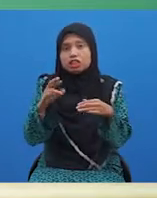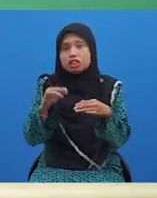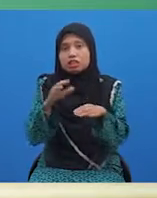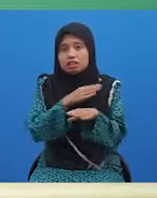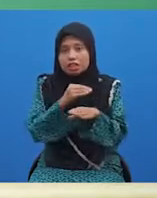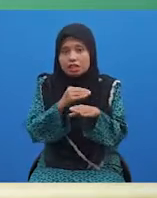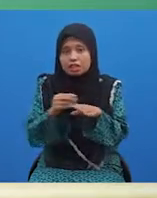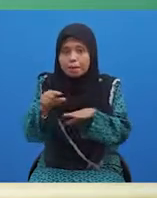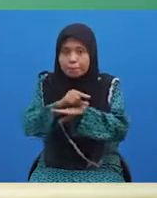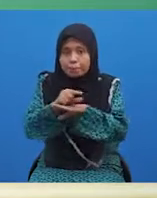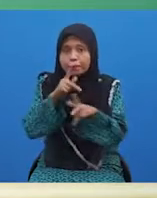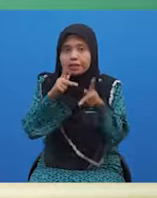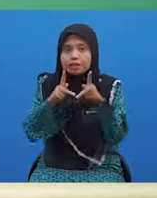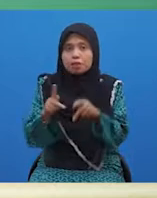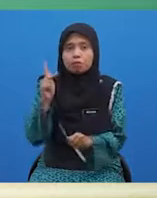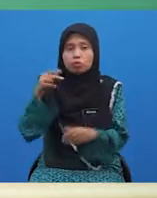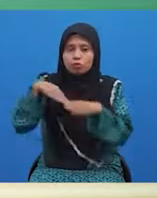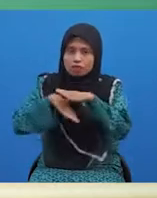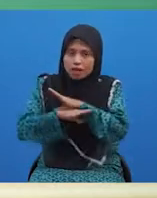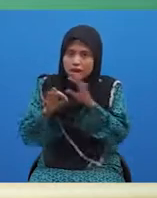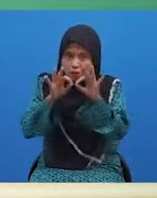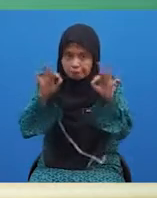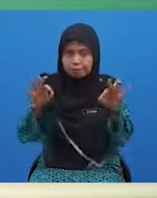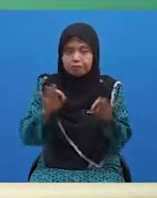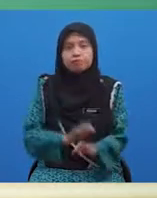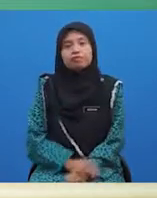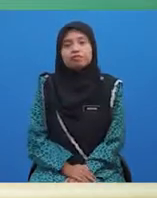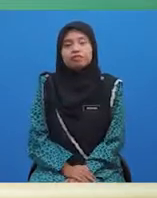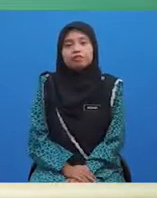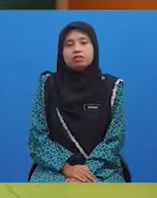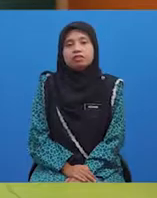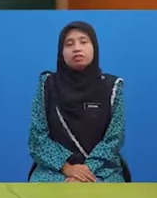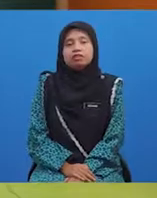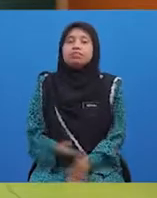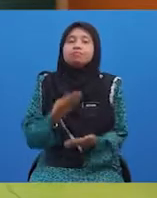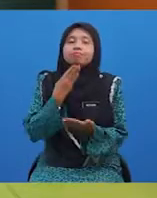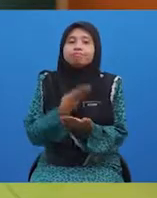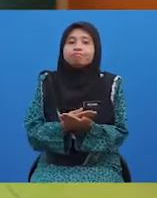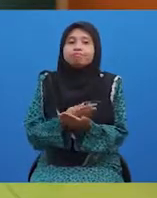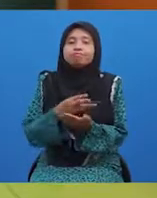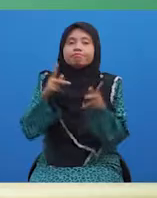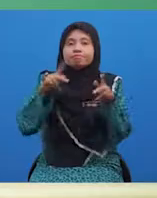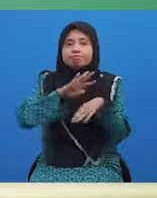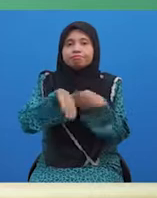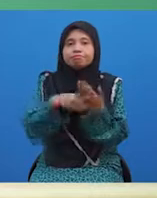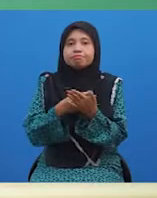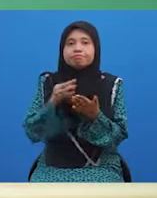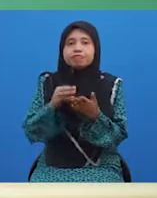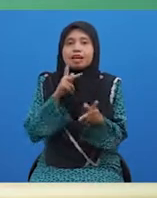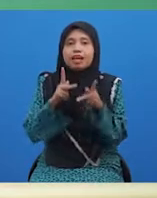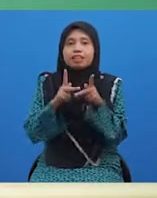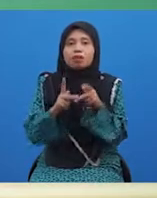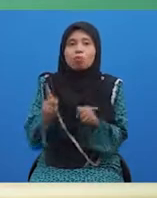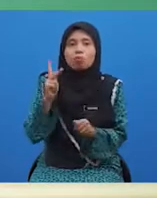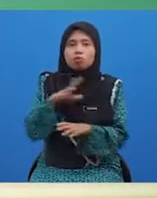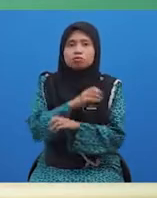penggunaan kata penguat dalam ayat. Baiklah, pelajar-pelajar. Kata penguat